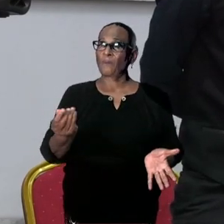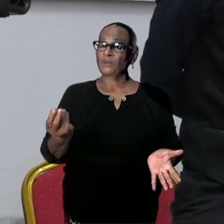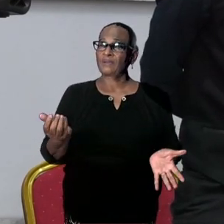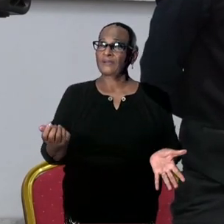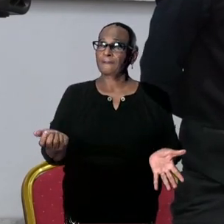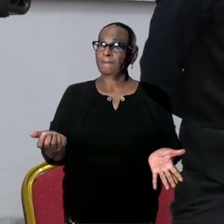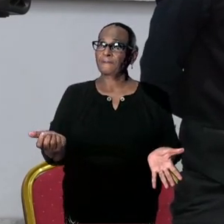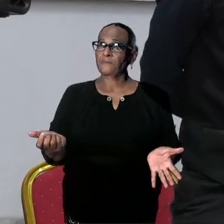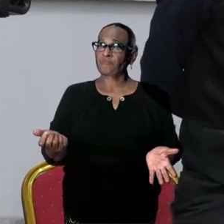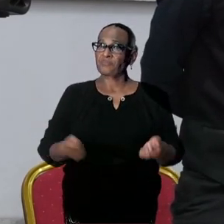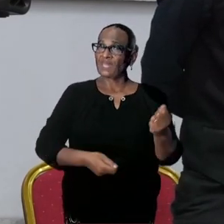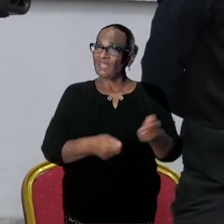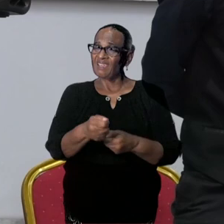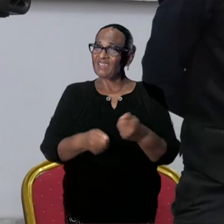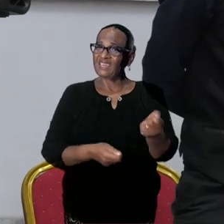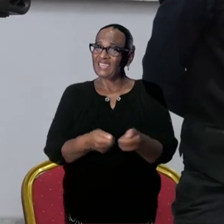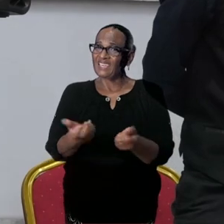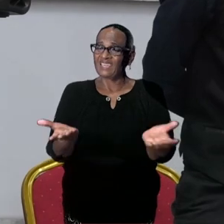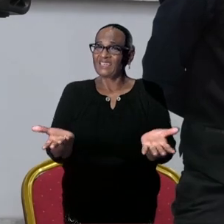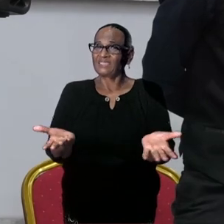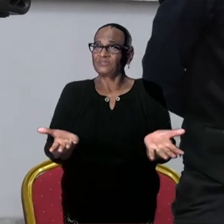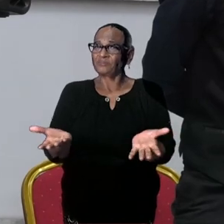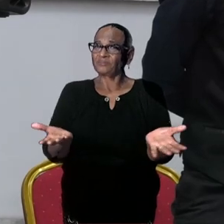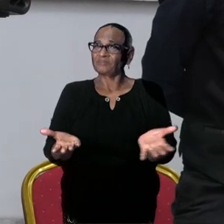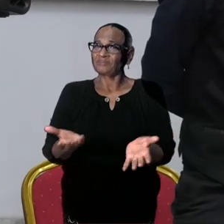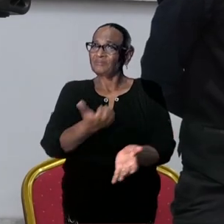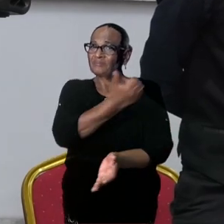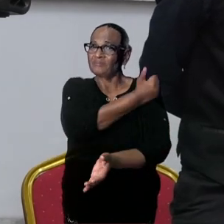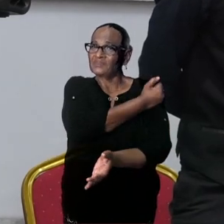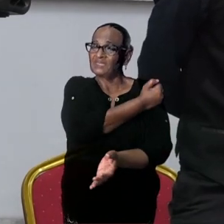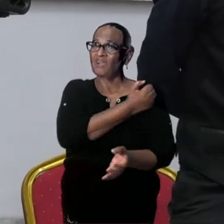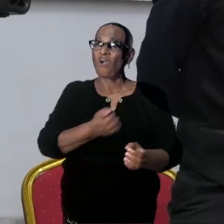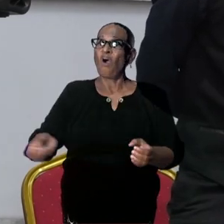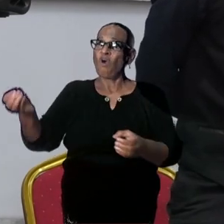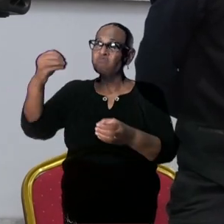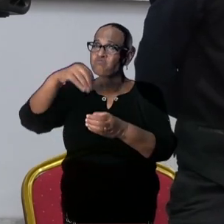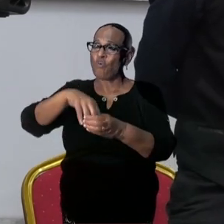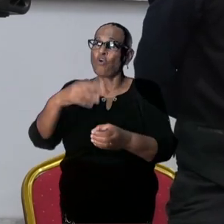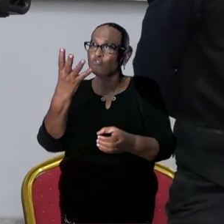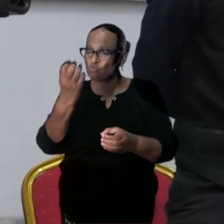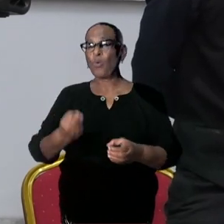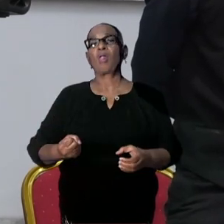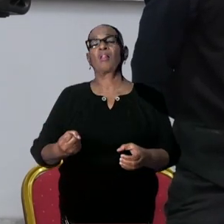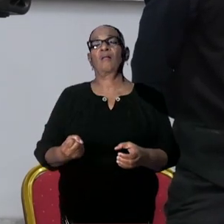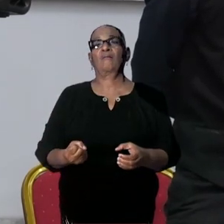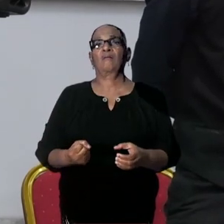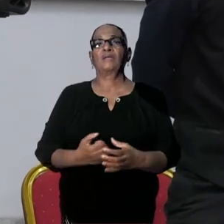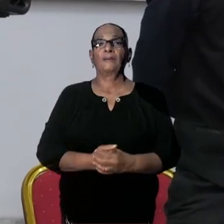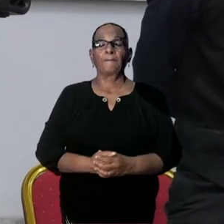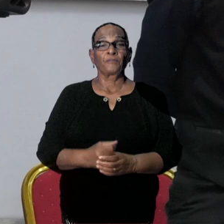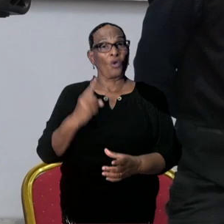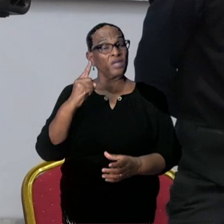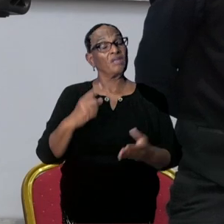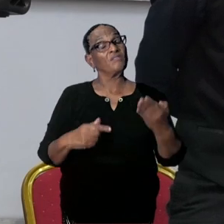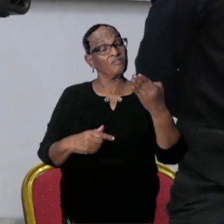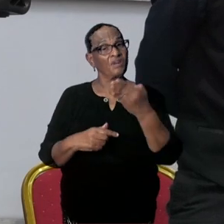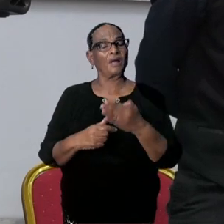Aangezien de regering toch plannen heeft om een vaccinsfonds nog te gaan oprichten. En ik had nog één vraag.